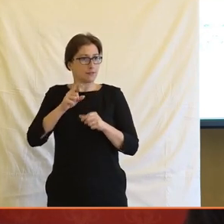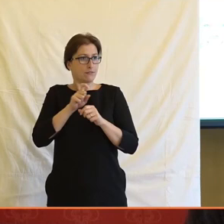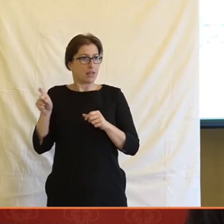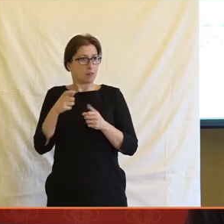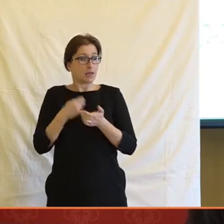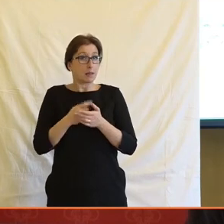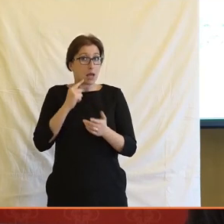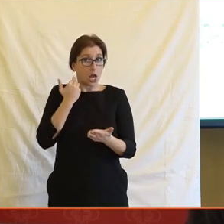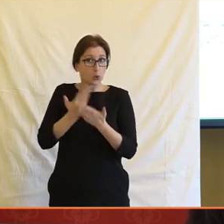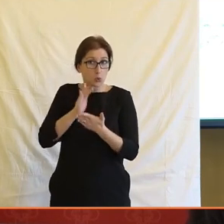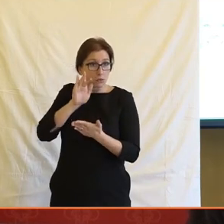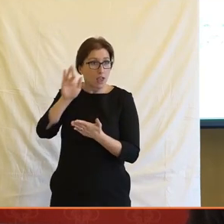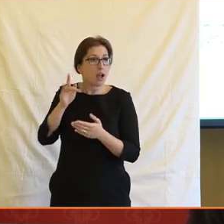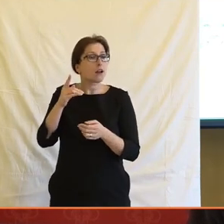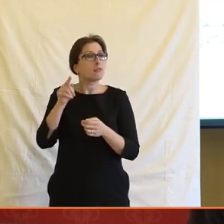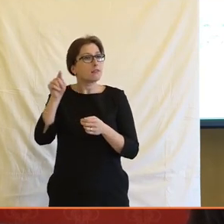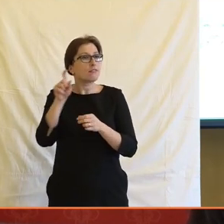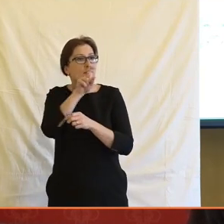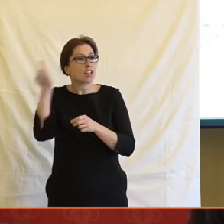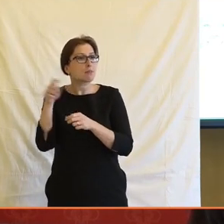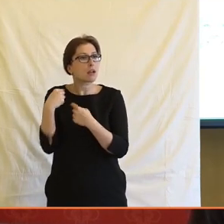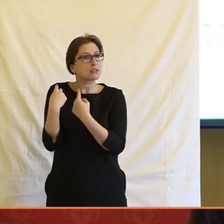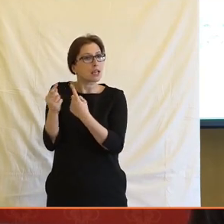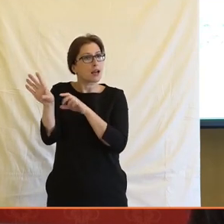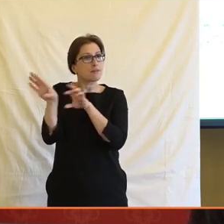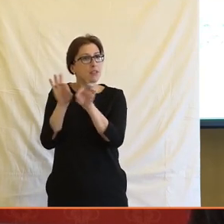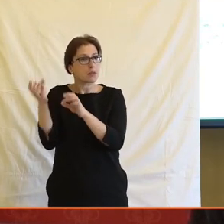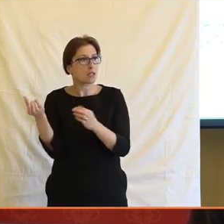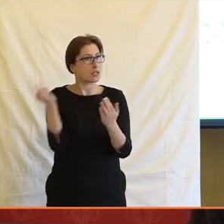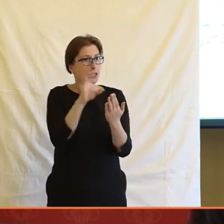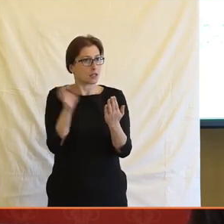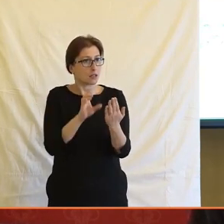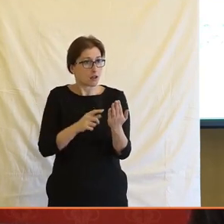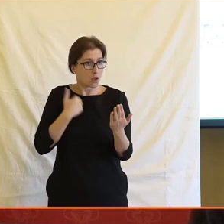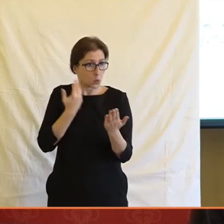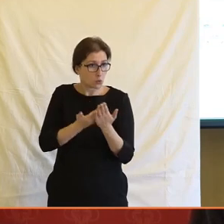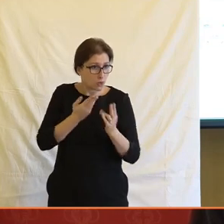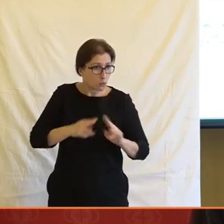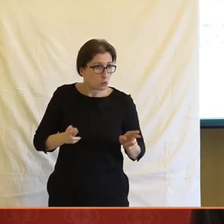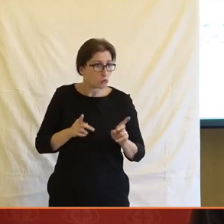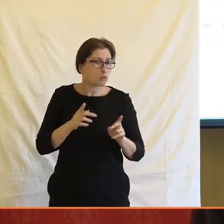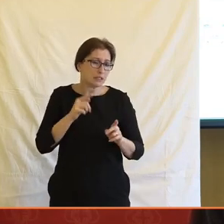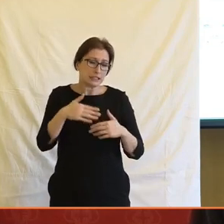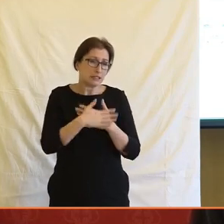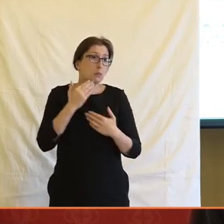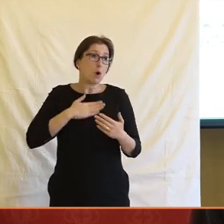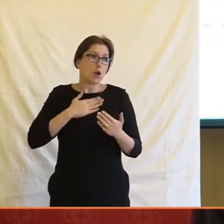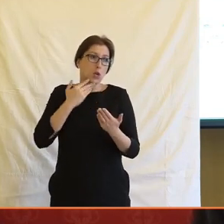jak my můžeme důvěřovat informacím, které nám tady ty společnosti poskytují. osobně ta moja důvěra je extrémně nízká.